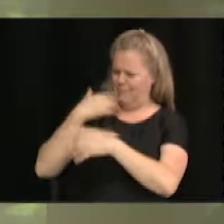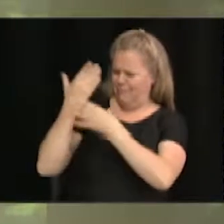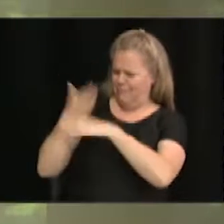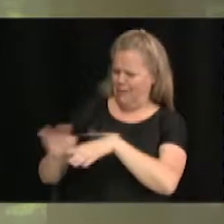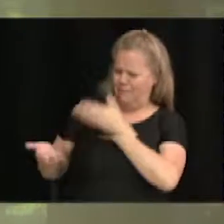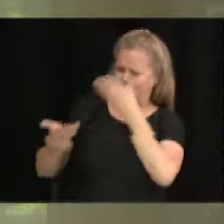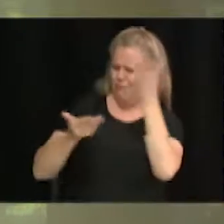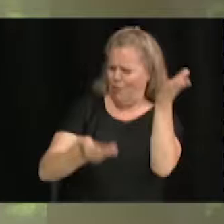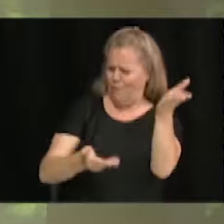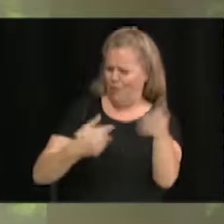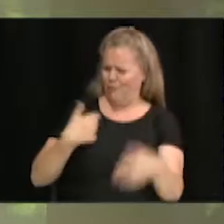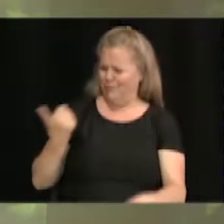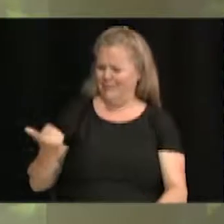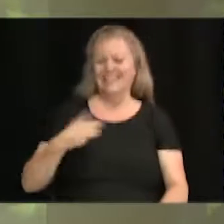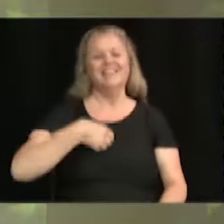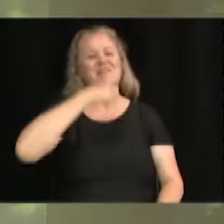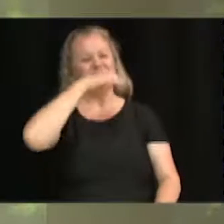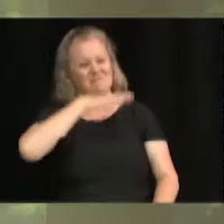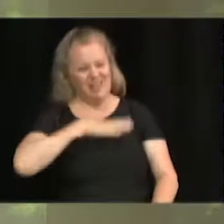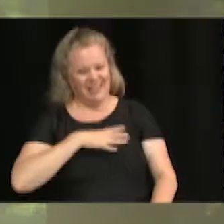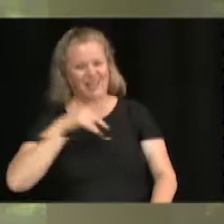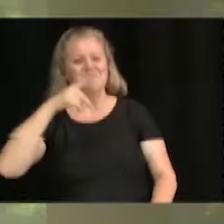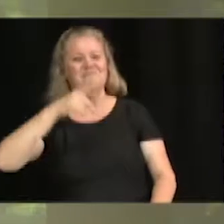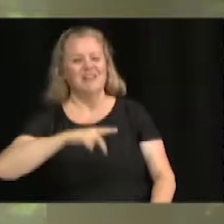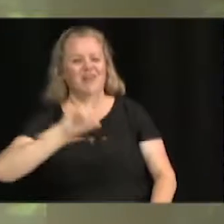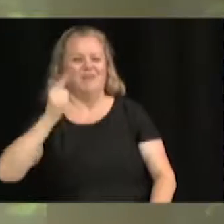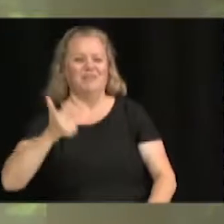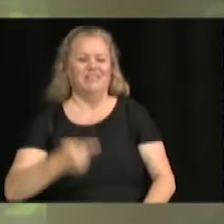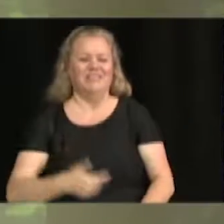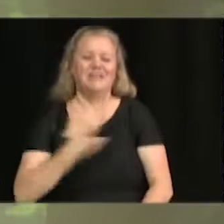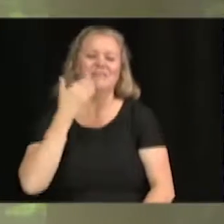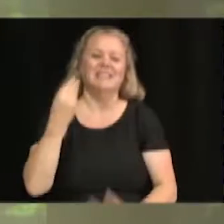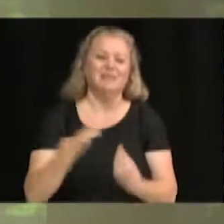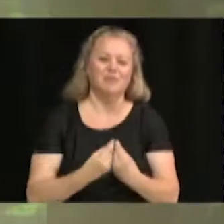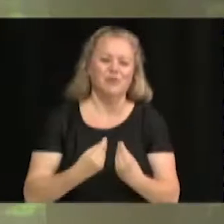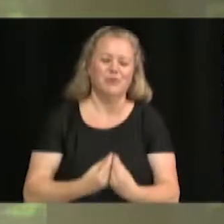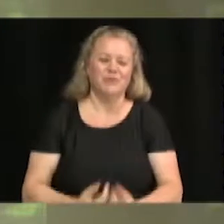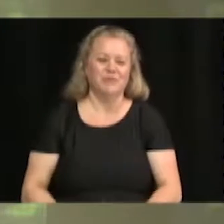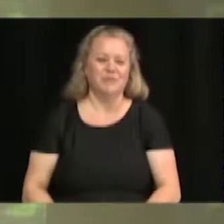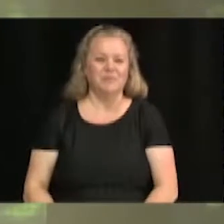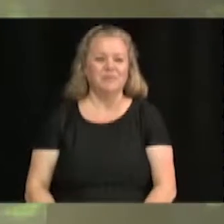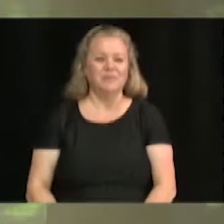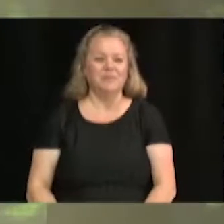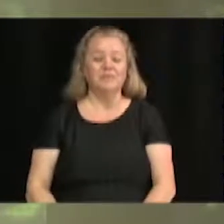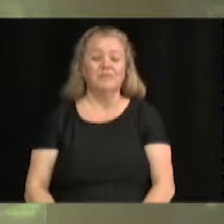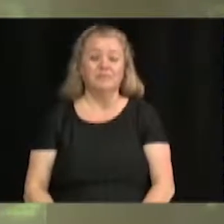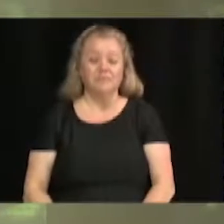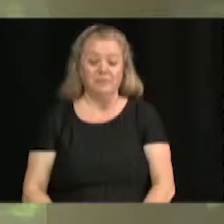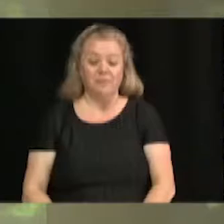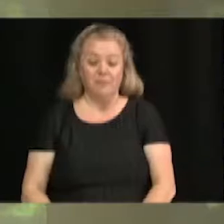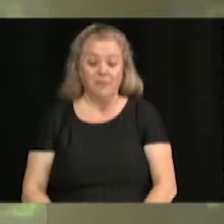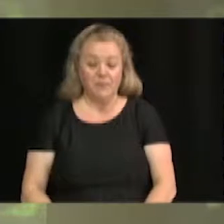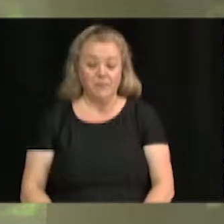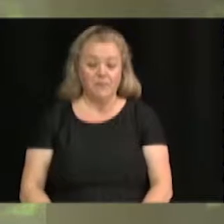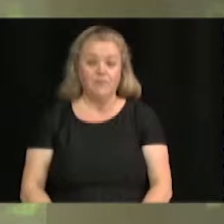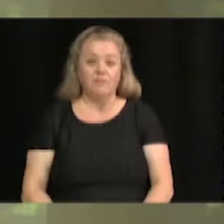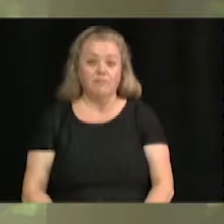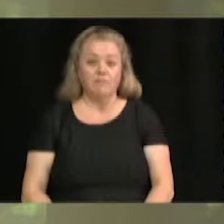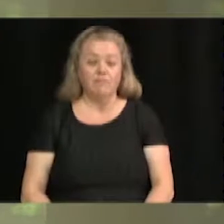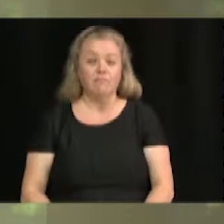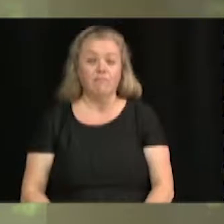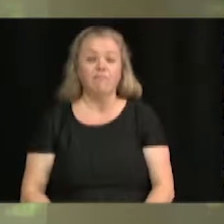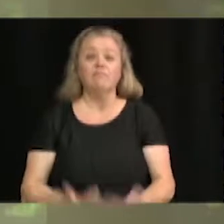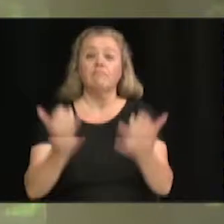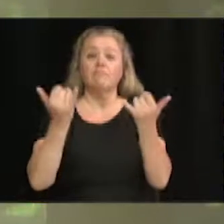je prendrai Mme Pilon pour appuyer. Merci beaucoup pour ces explications. Nous